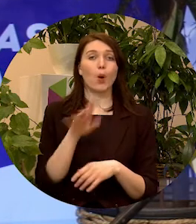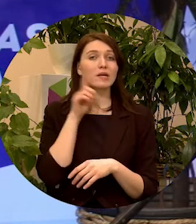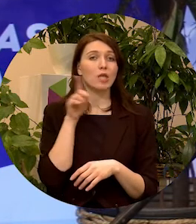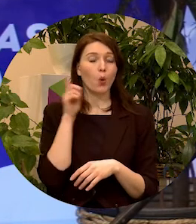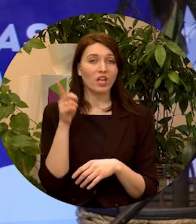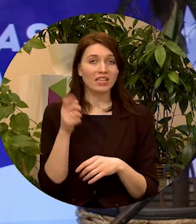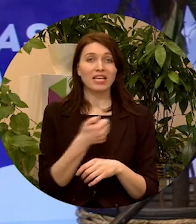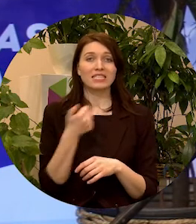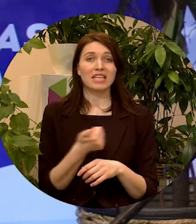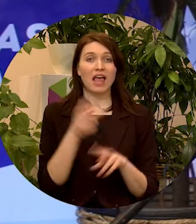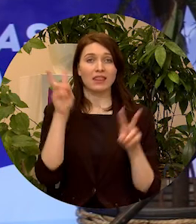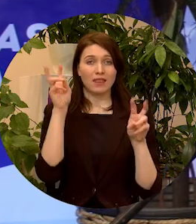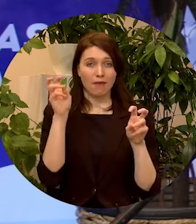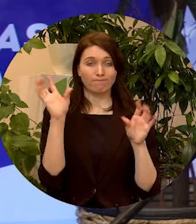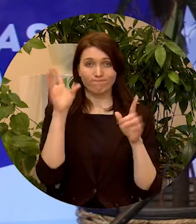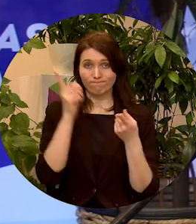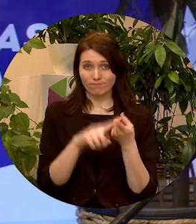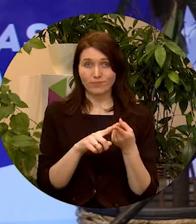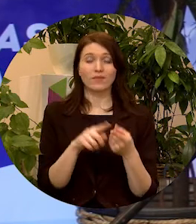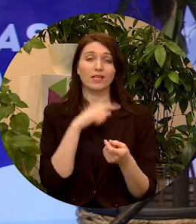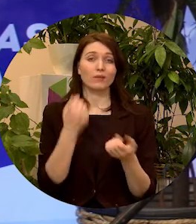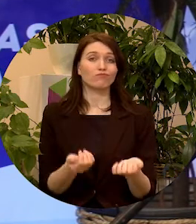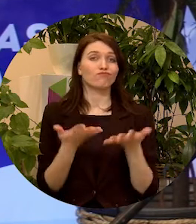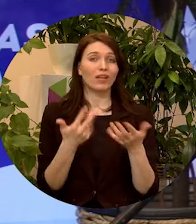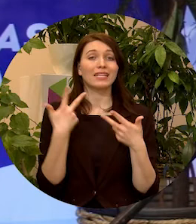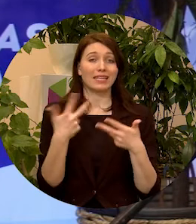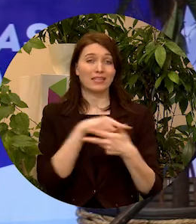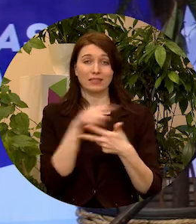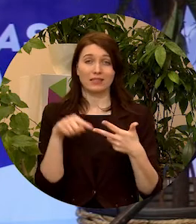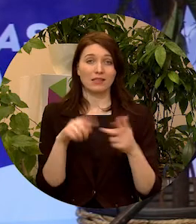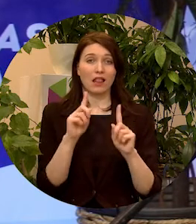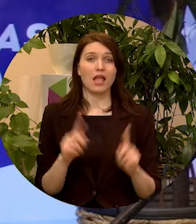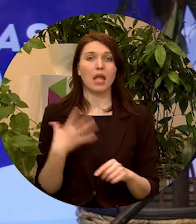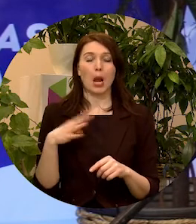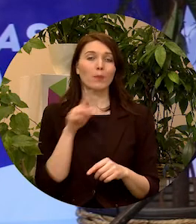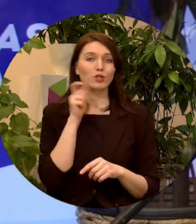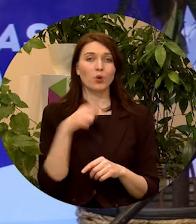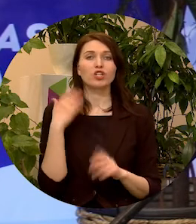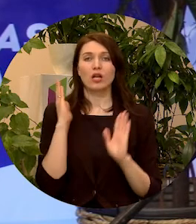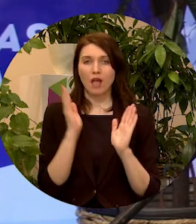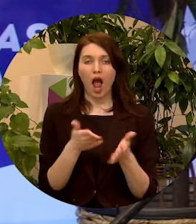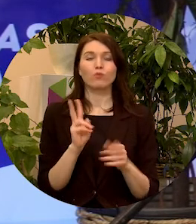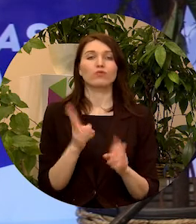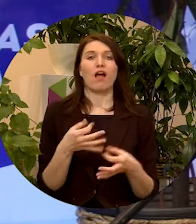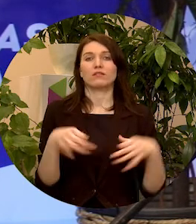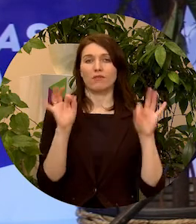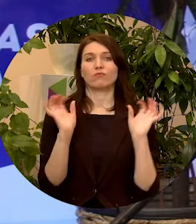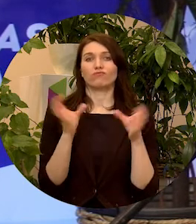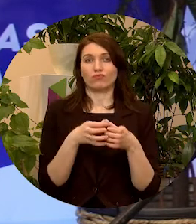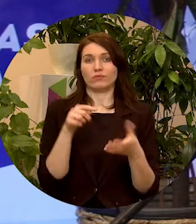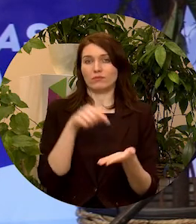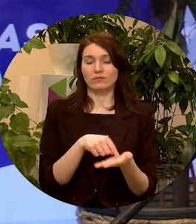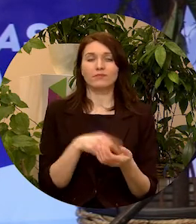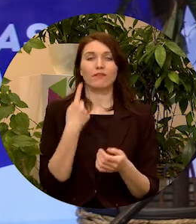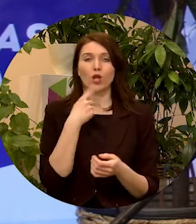gada kontekstā es gribētu vēl izcelt tādas no trīs lietas, kāpēc tad jauniešiem ir jābūt kā prioritātei. Un